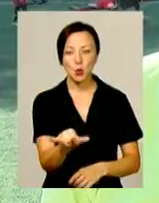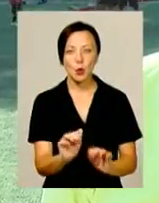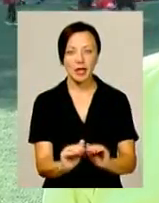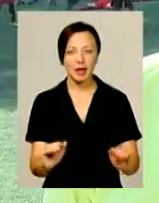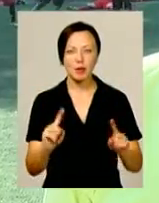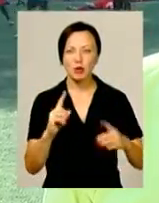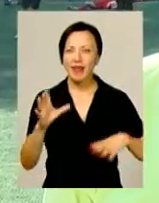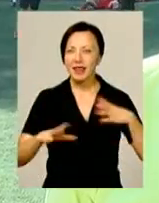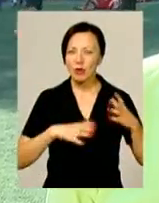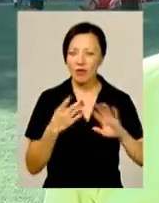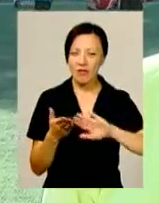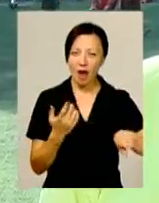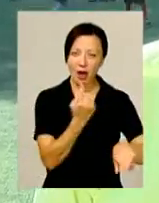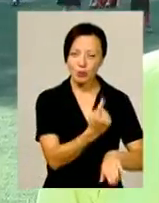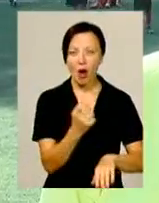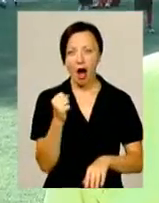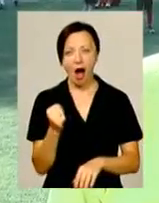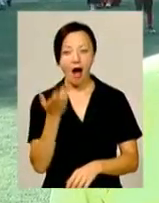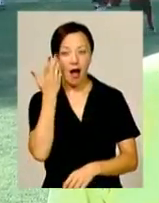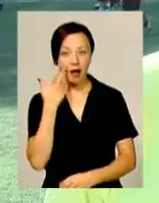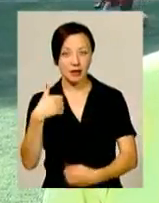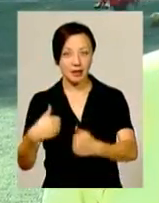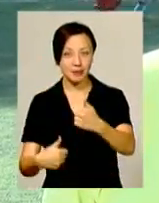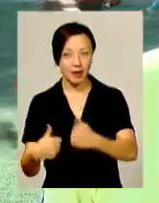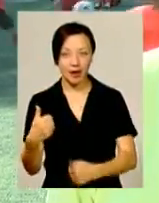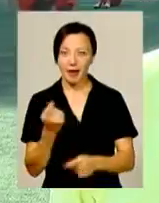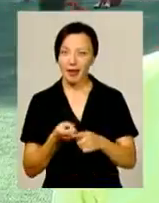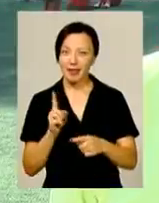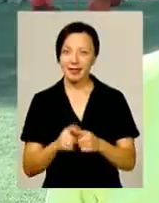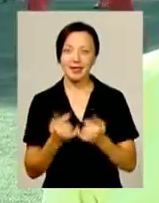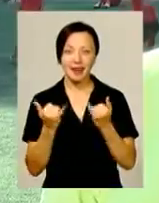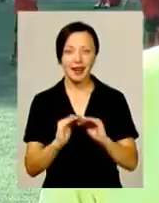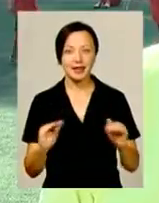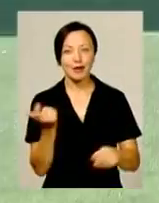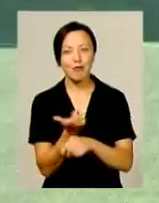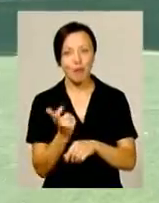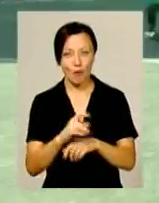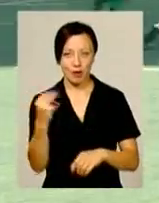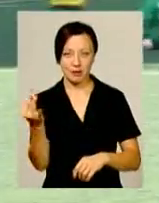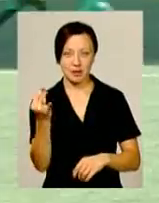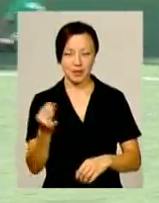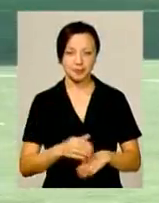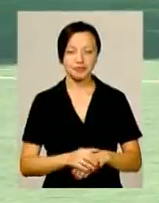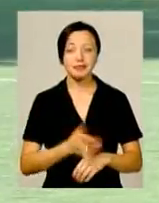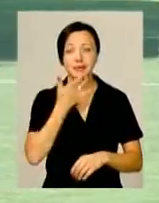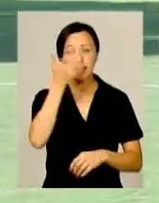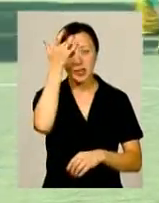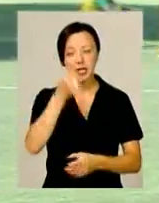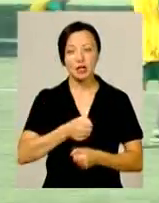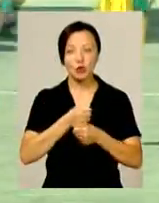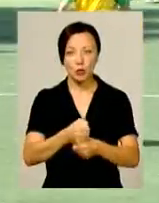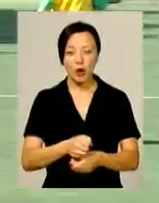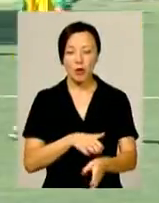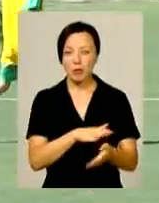тренувачний процес – це тренувачний процес, а коли ігрова практика для дітей більш інтересна. Літній кубок новатора з футболу